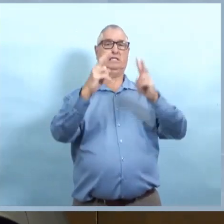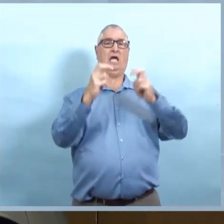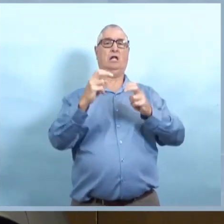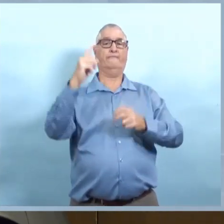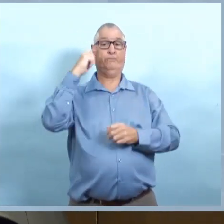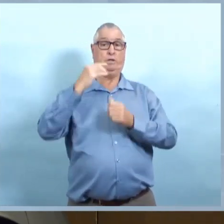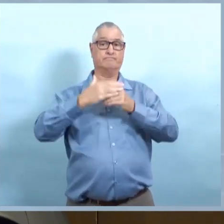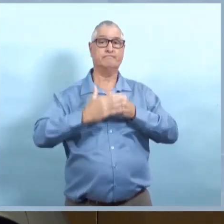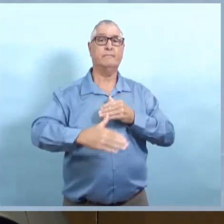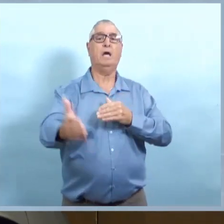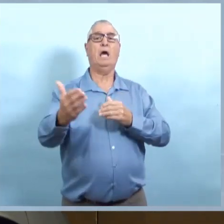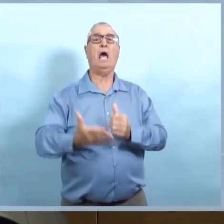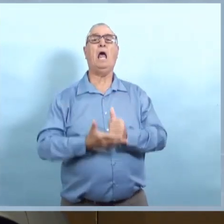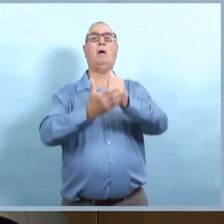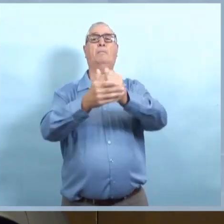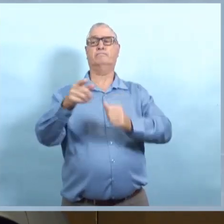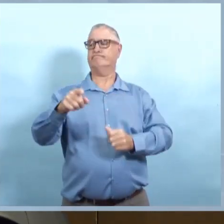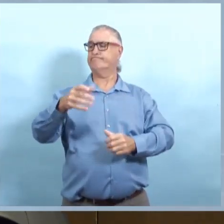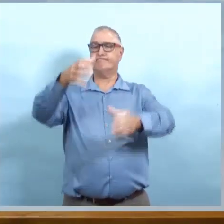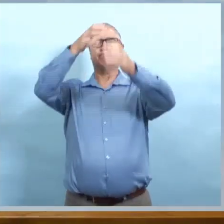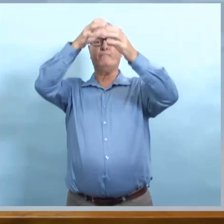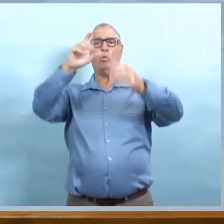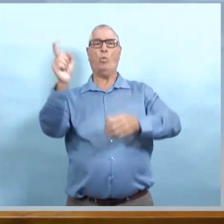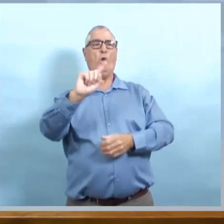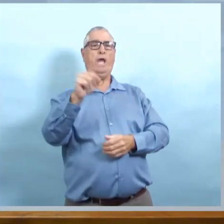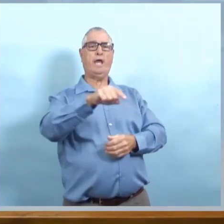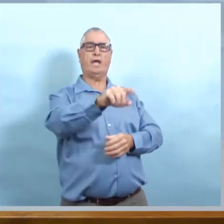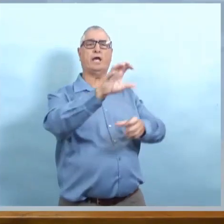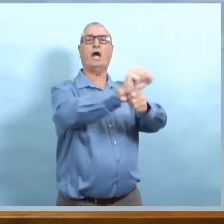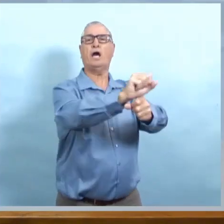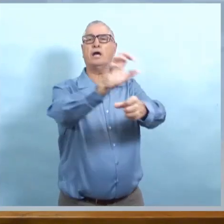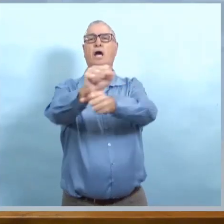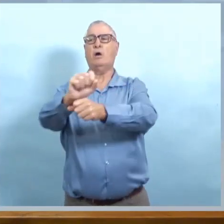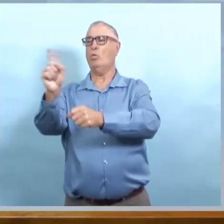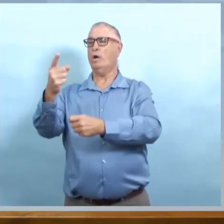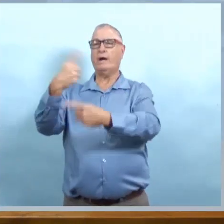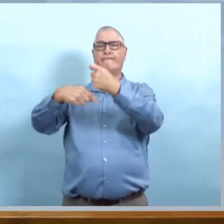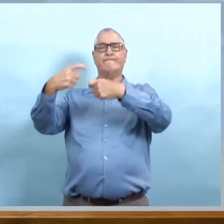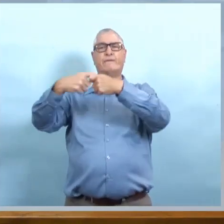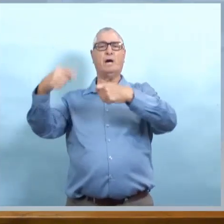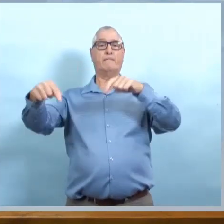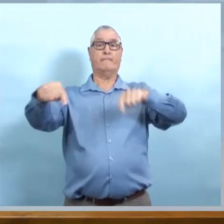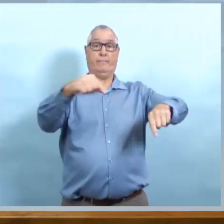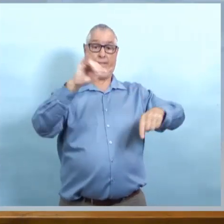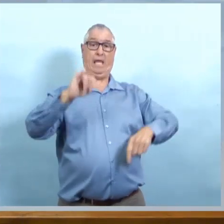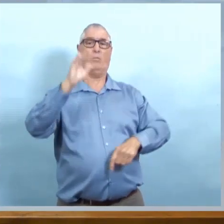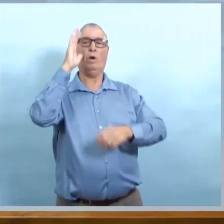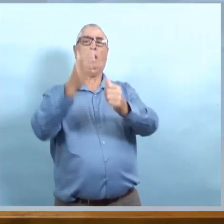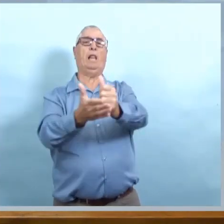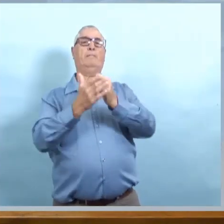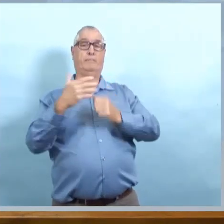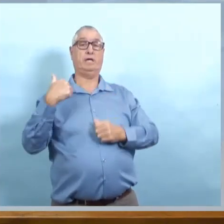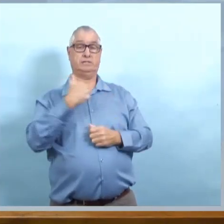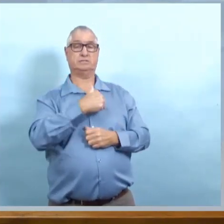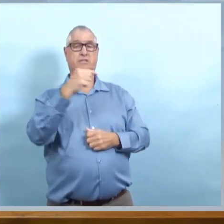remplace pas ce que nous faisons dans la recherche des contacts. Nous allons continuer à le faire et ce sera vraiment au cœur de nos efforts